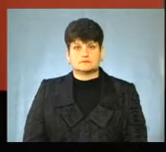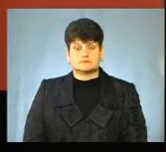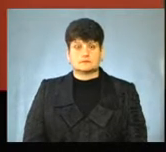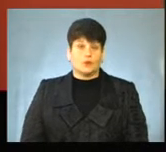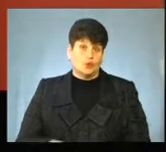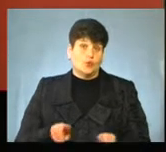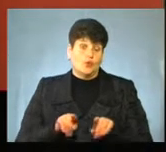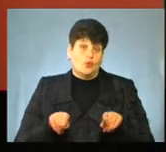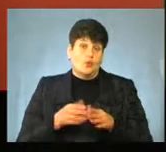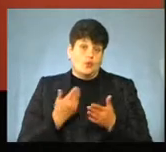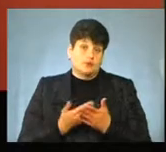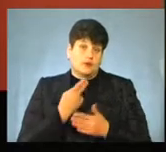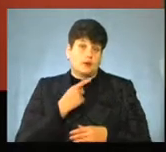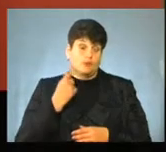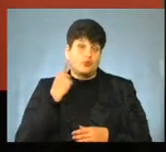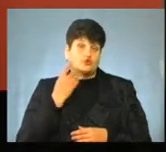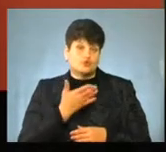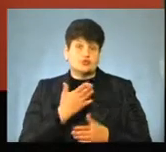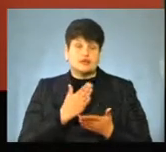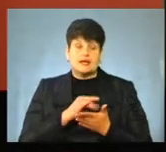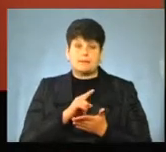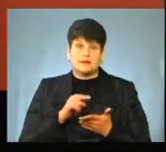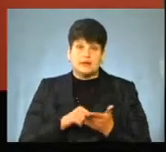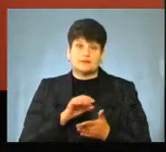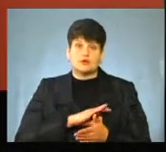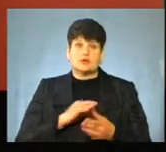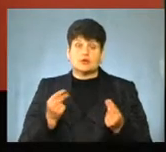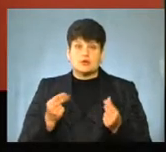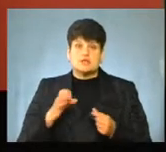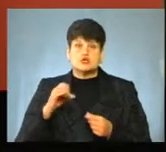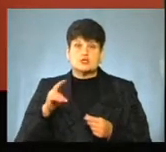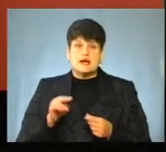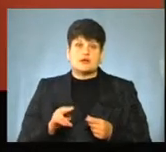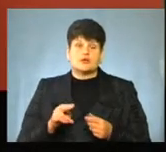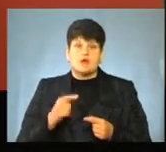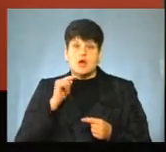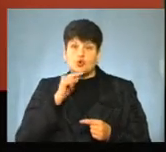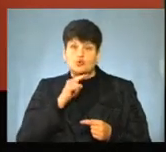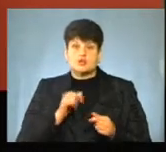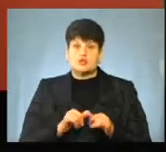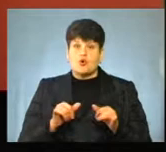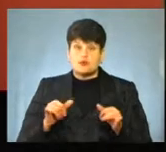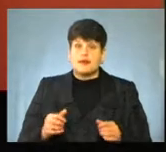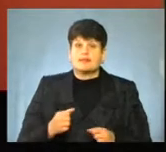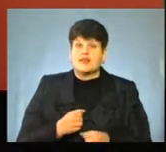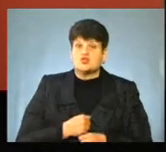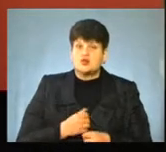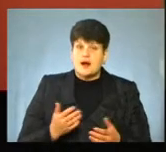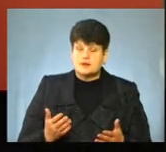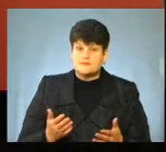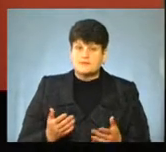Ну, ось ми почули, що є питання і до освоєння коштів на соціально-економічний розвиток, але, на жаль,